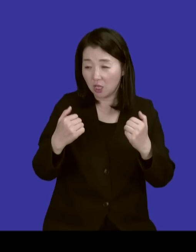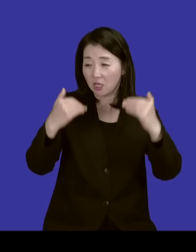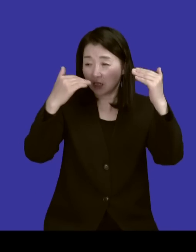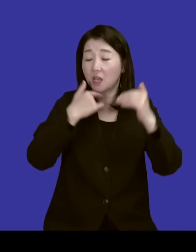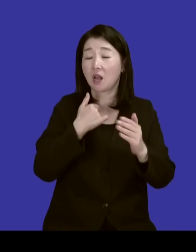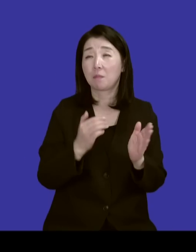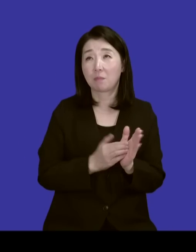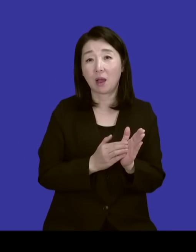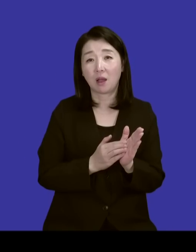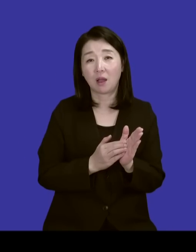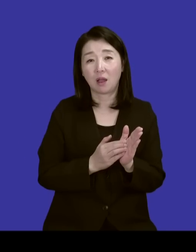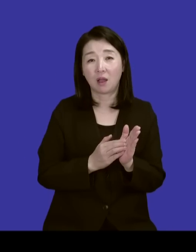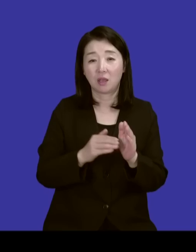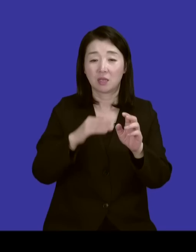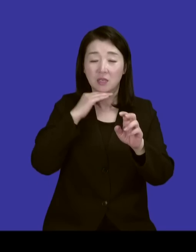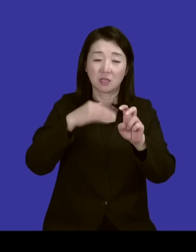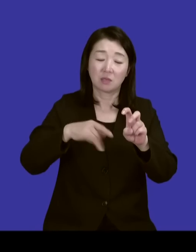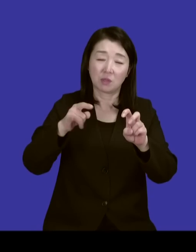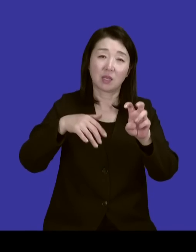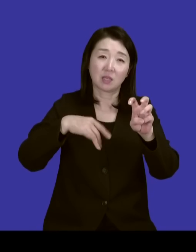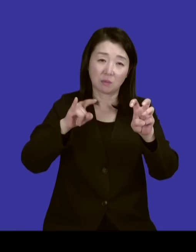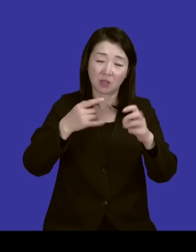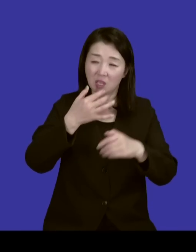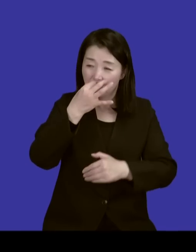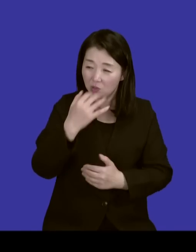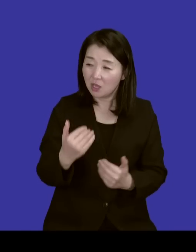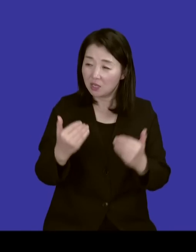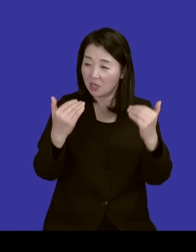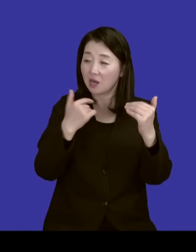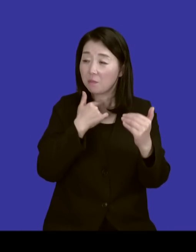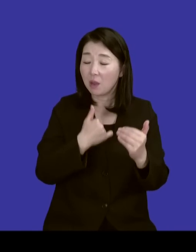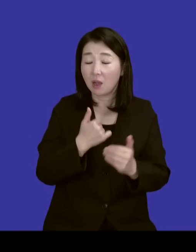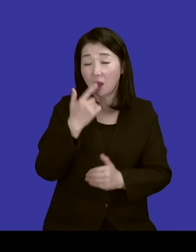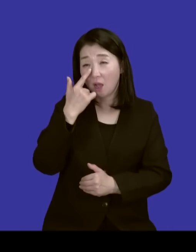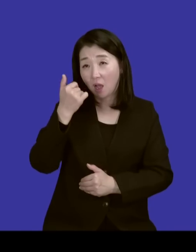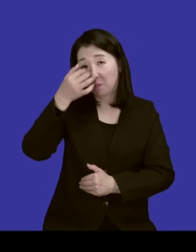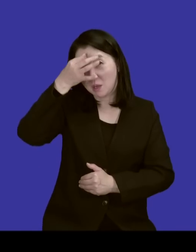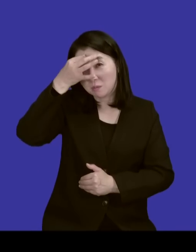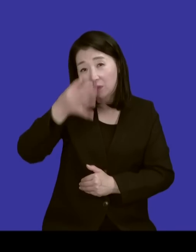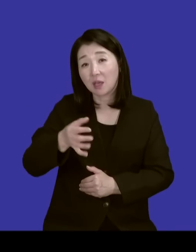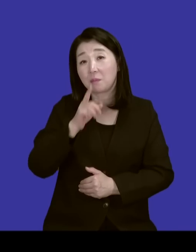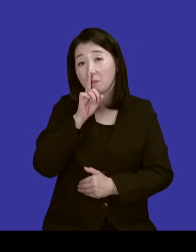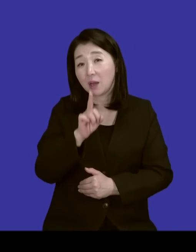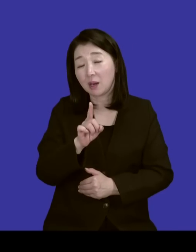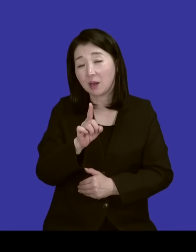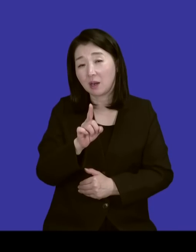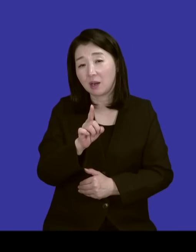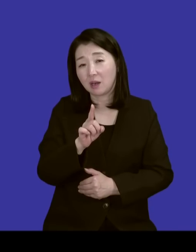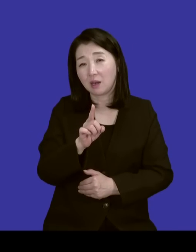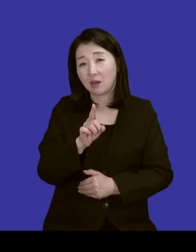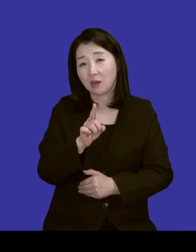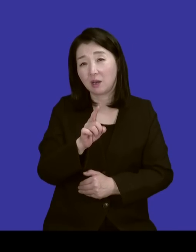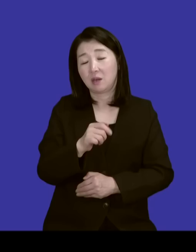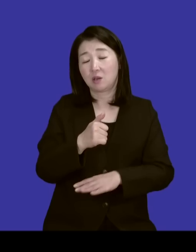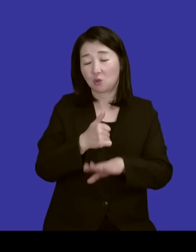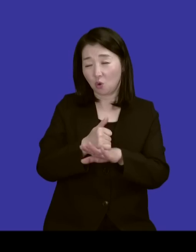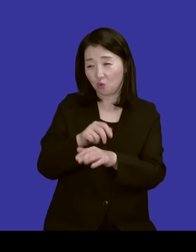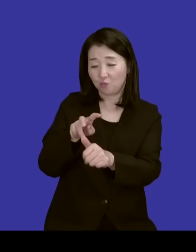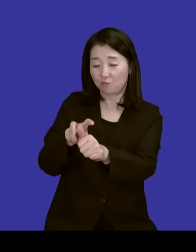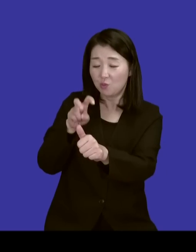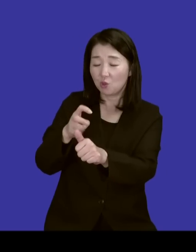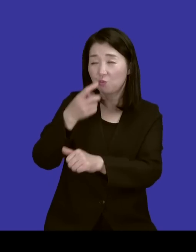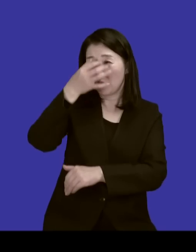30대는 얼마나 힘들게 살았을까? 정말 아버지 미안해요. 그래서 미안함이 미움이